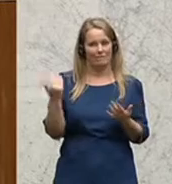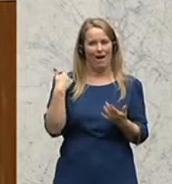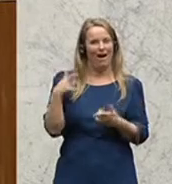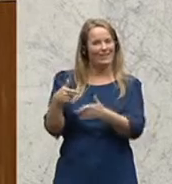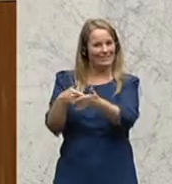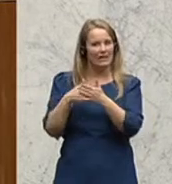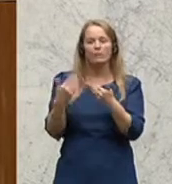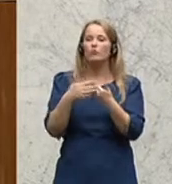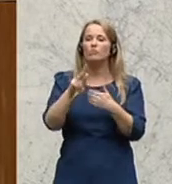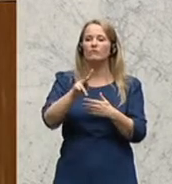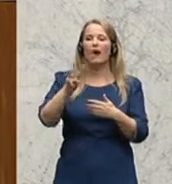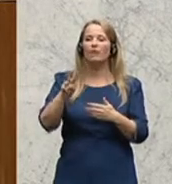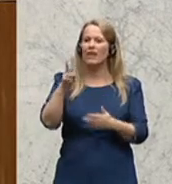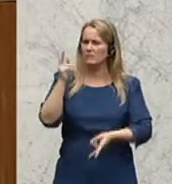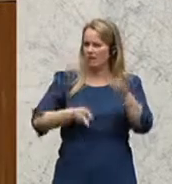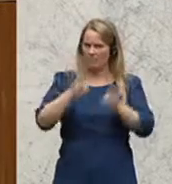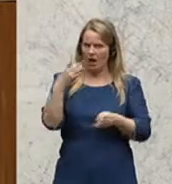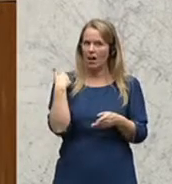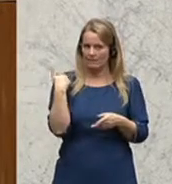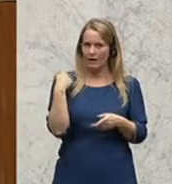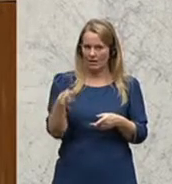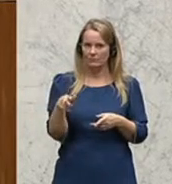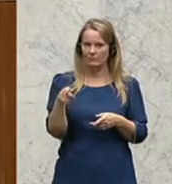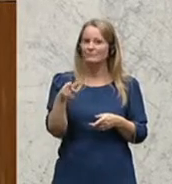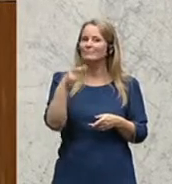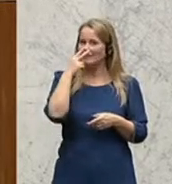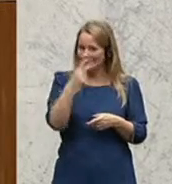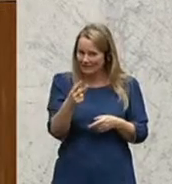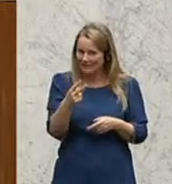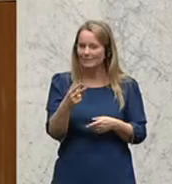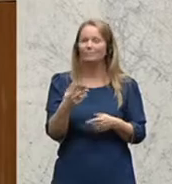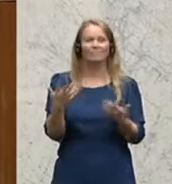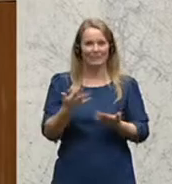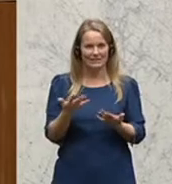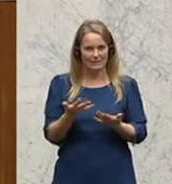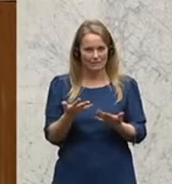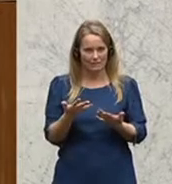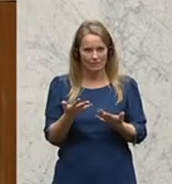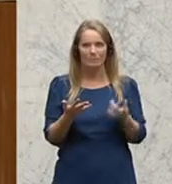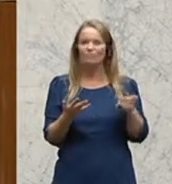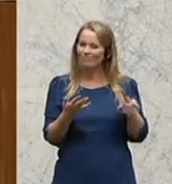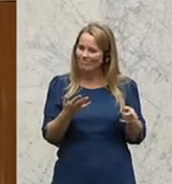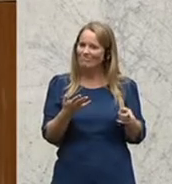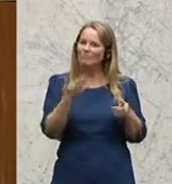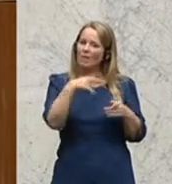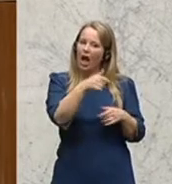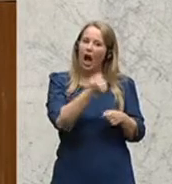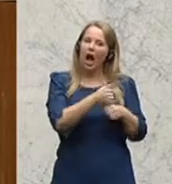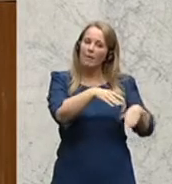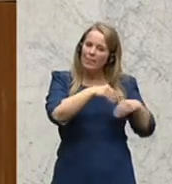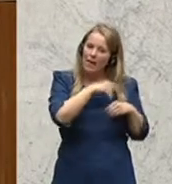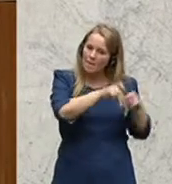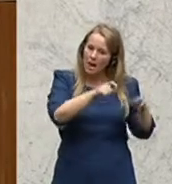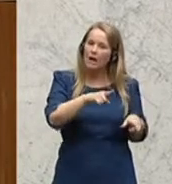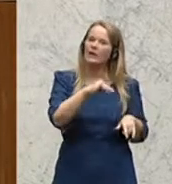gezeigt beim VW-Skandal. Und zwar hat man da sehr wohl gesehen, auf der einen Seite die Interessen der Arbeitnehmerinnen